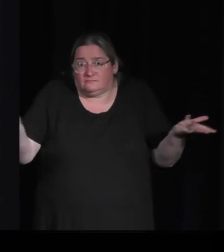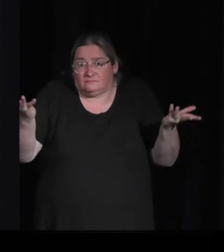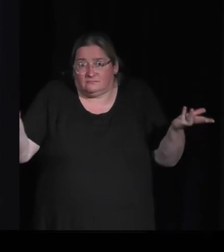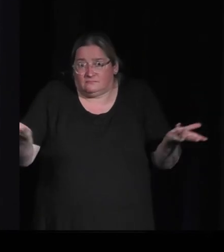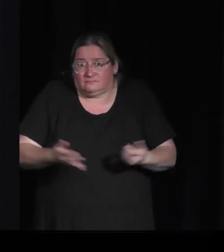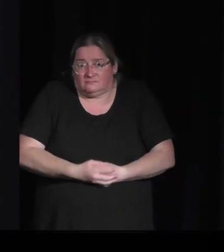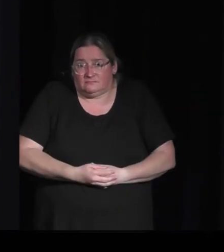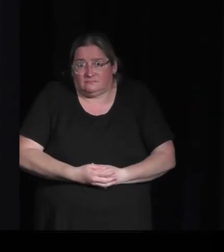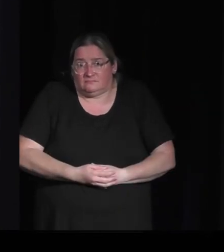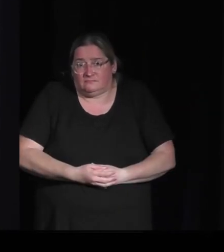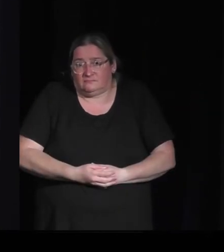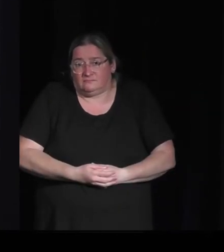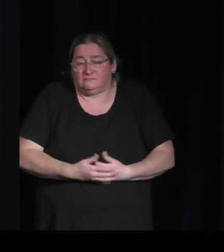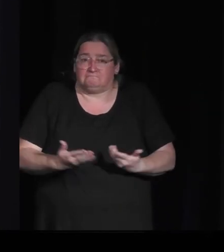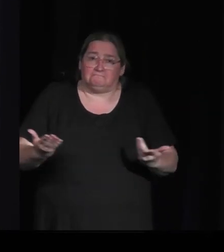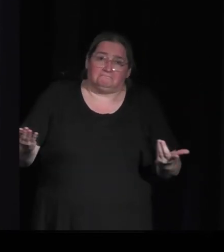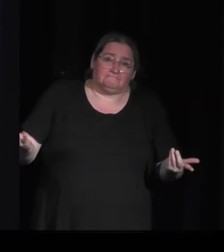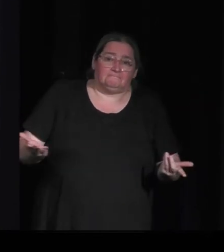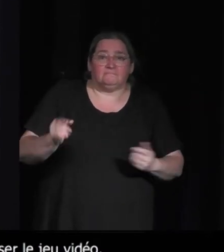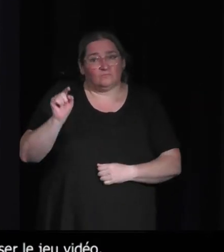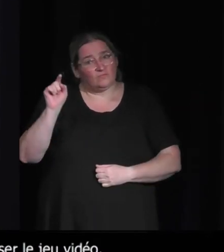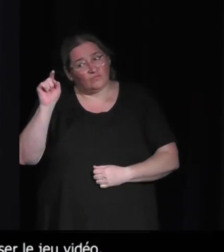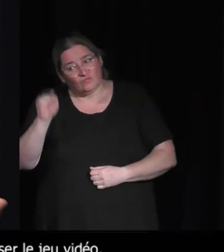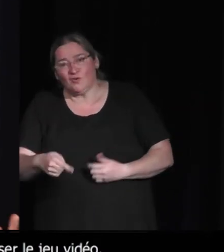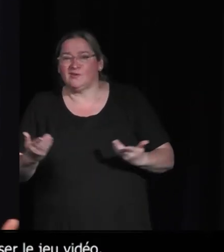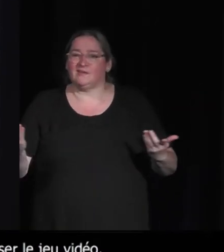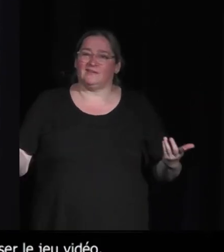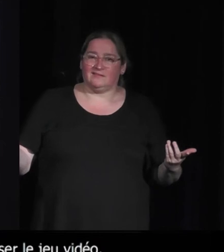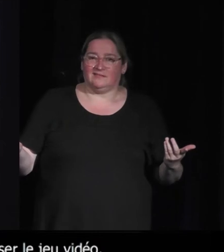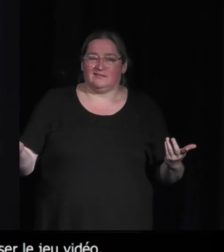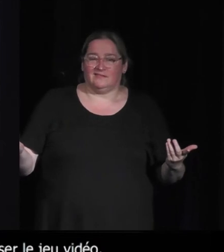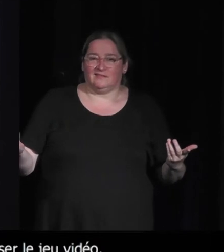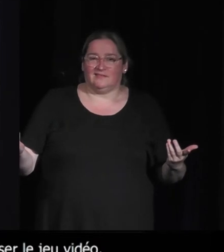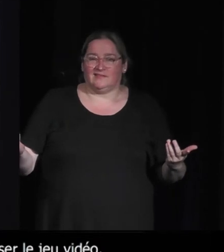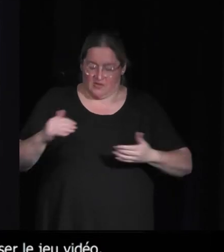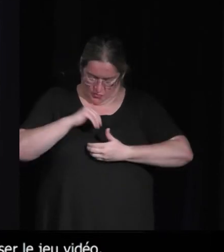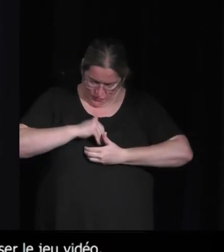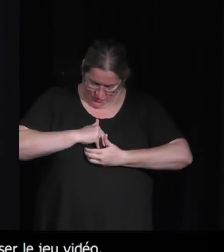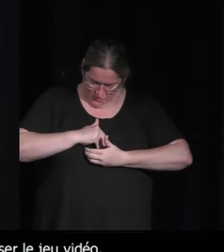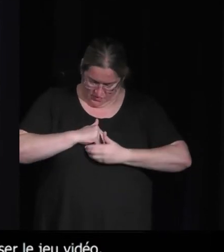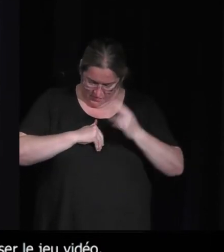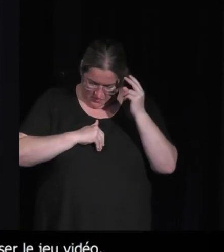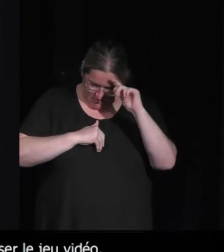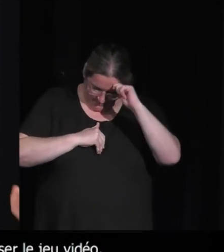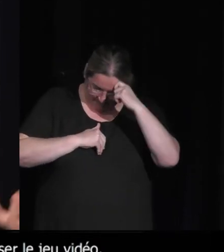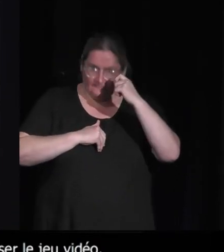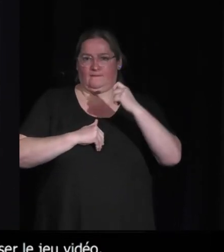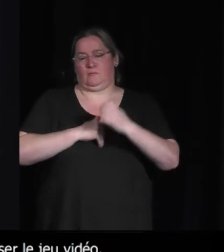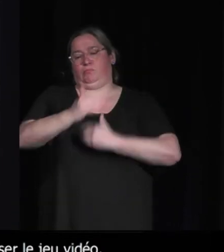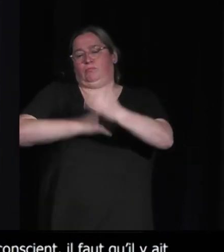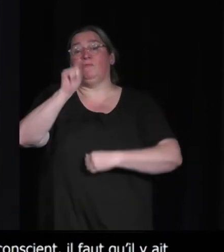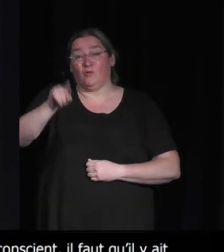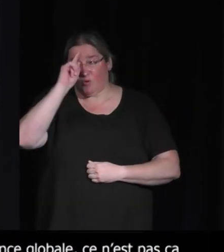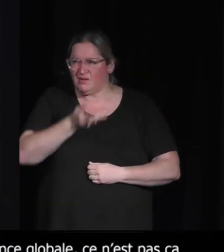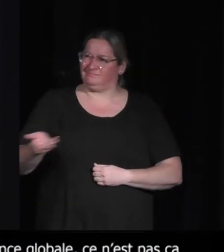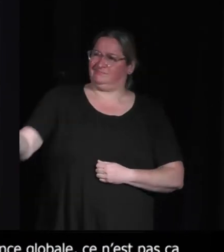Il faut qu une motivation intérieure pour y arriver. Parce que la tendance globale, ce n pas ça, en fait. C'est quoi ce que tu as... Parce que tu m'as